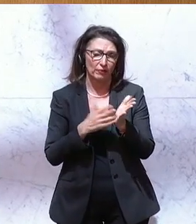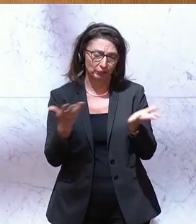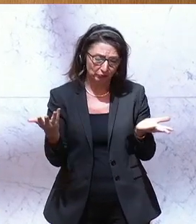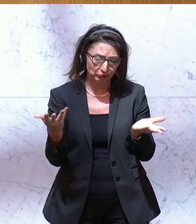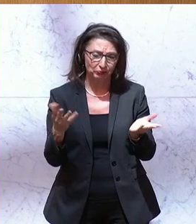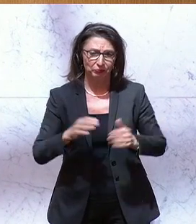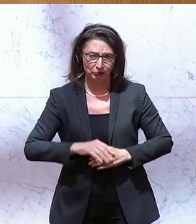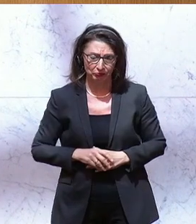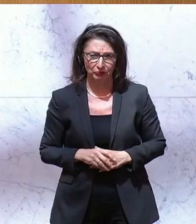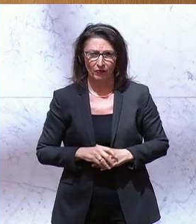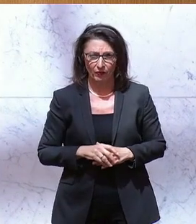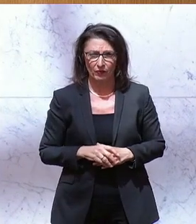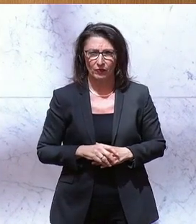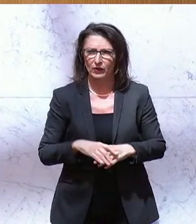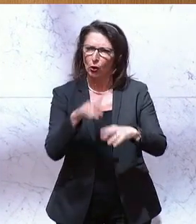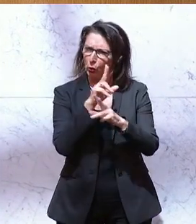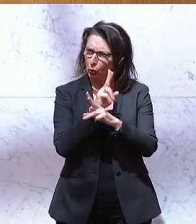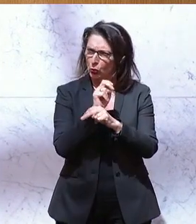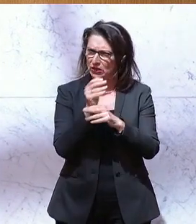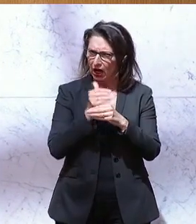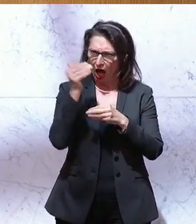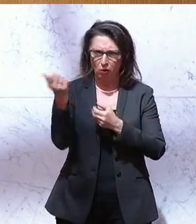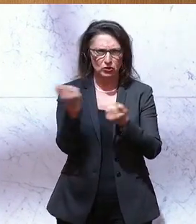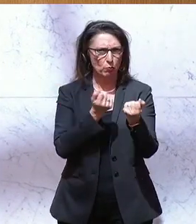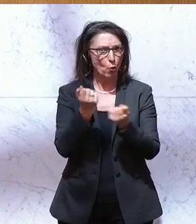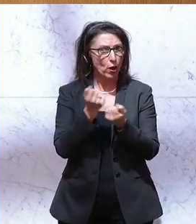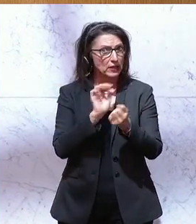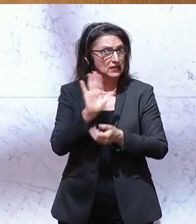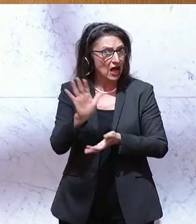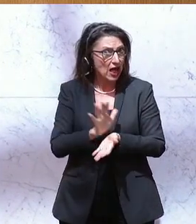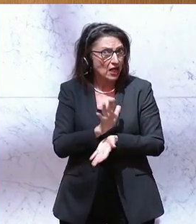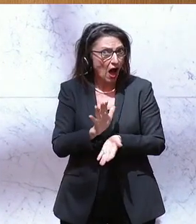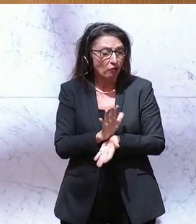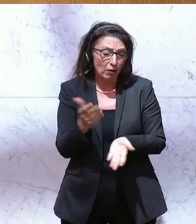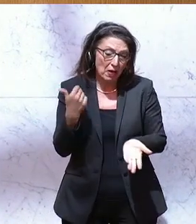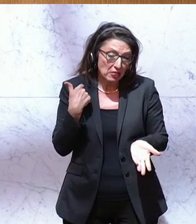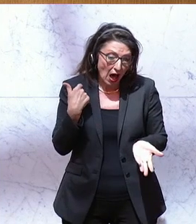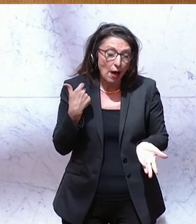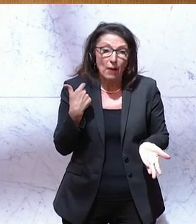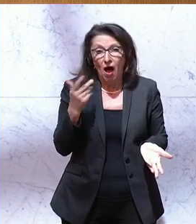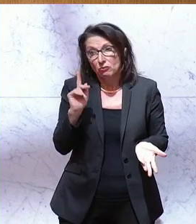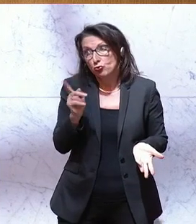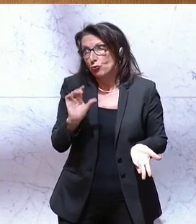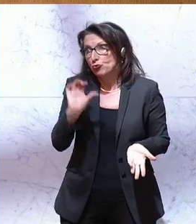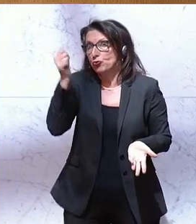Die Aufgabe der österreichischen Außenpolitik wäre es natürlich gewesen, als erstes zu fragen,